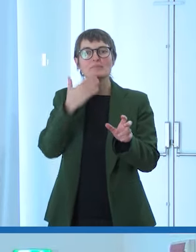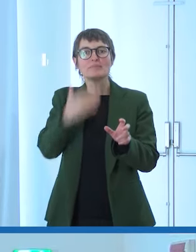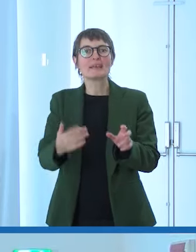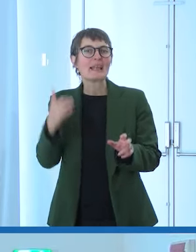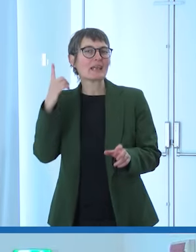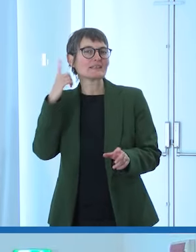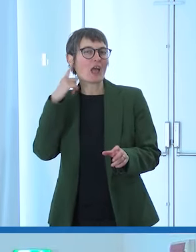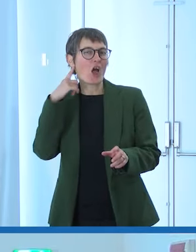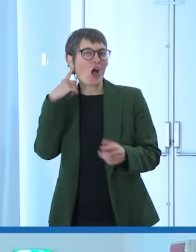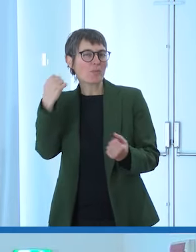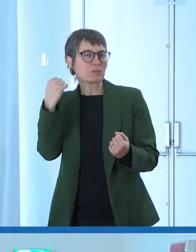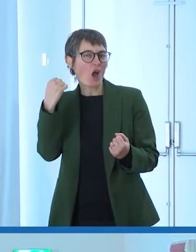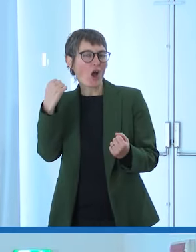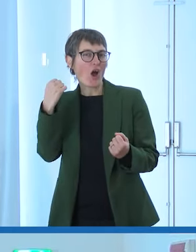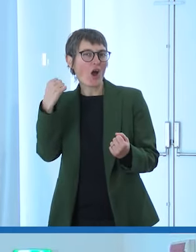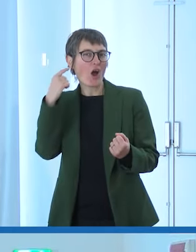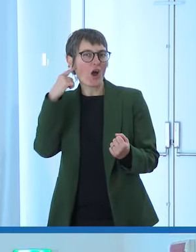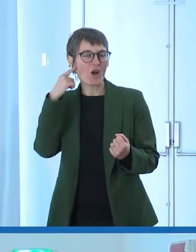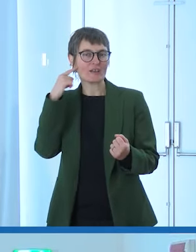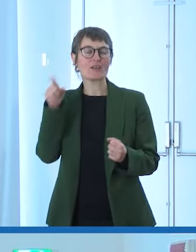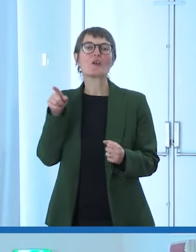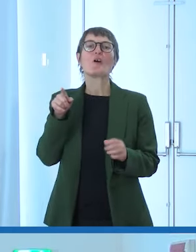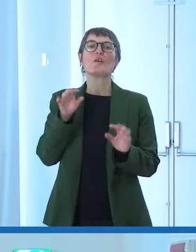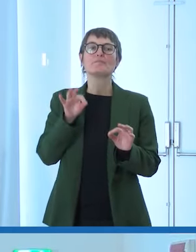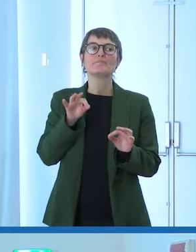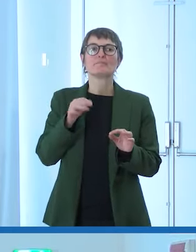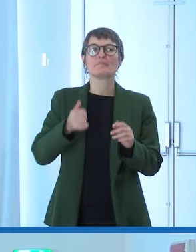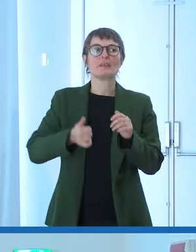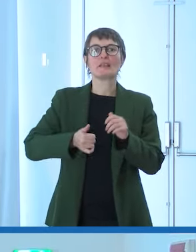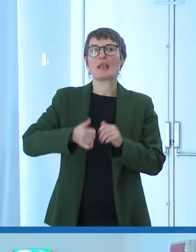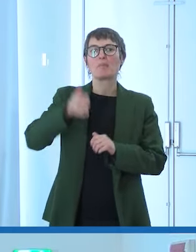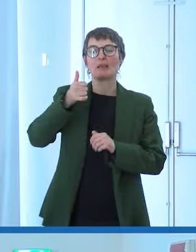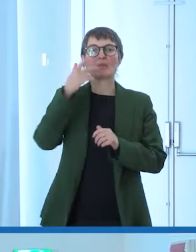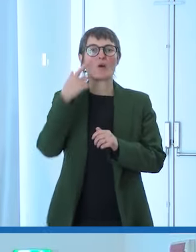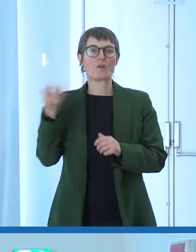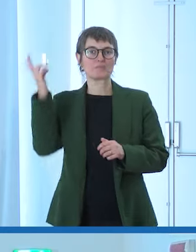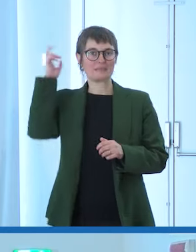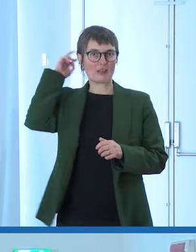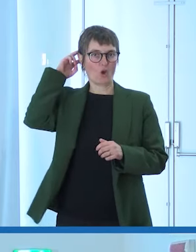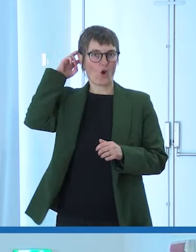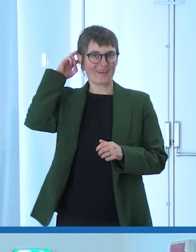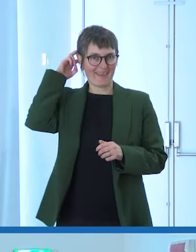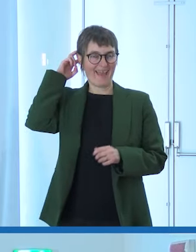giornalistico della televisione pubblica è il primo inviato con impianto cocleare in Italia è il secondo nel mondo